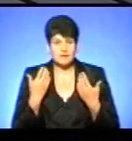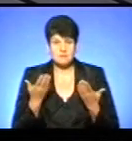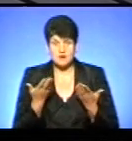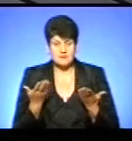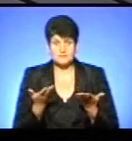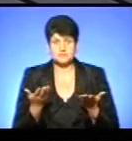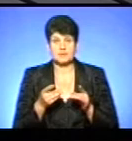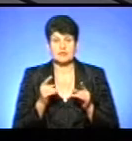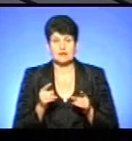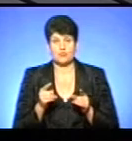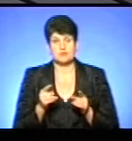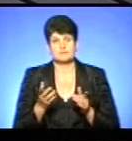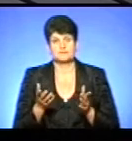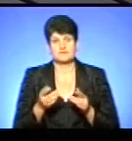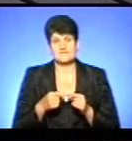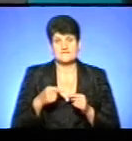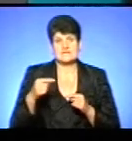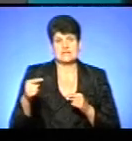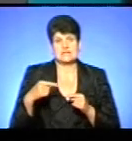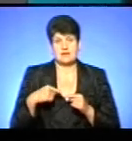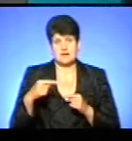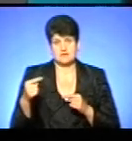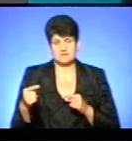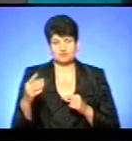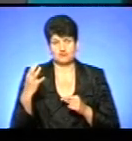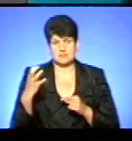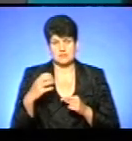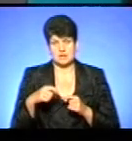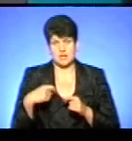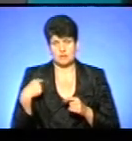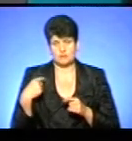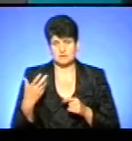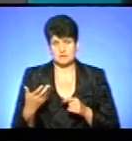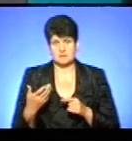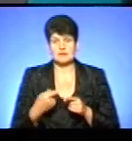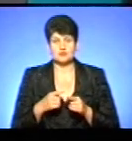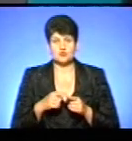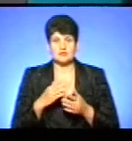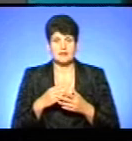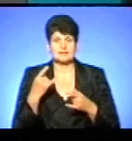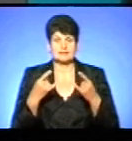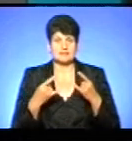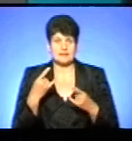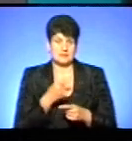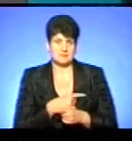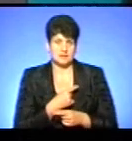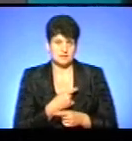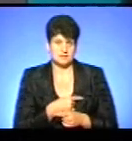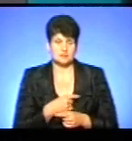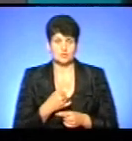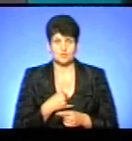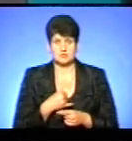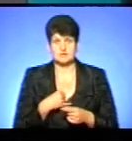скажімо, такої віддалі, де 400 кілометрів до пацієнта. Для цього є телемедицина. Для нас потрібна